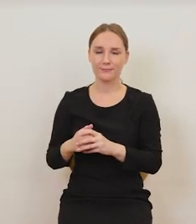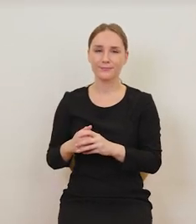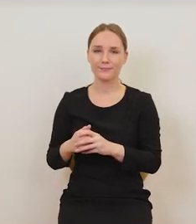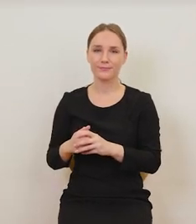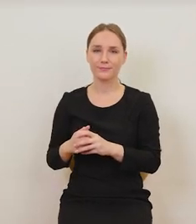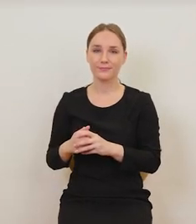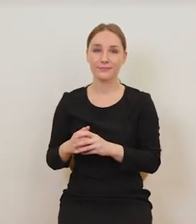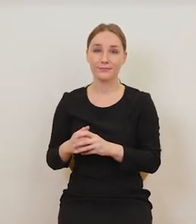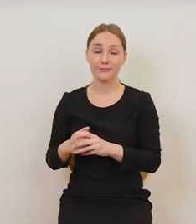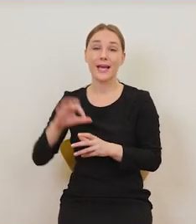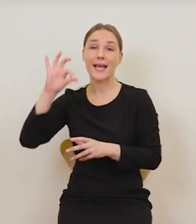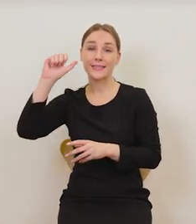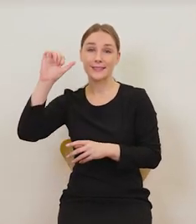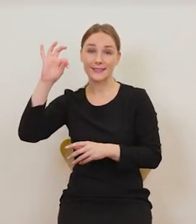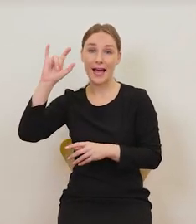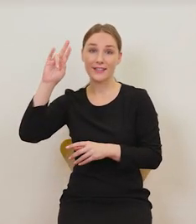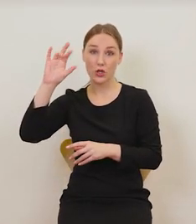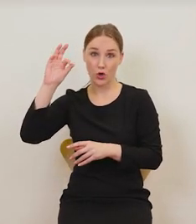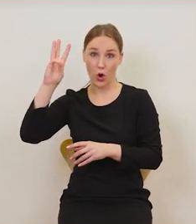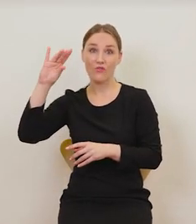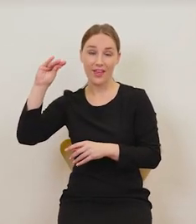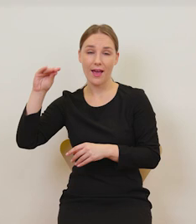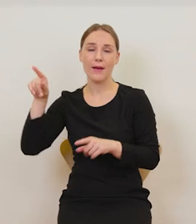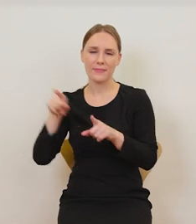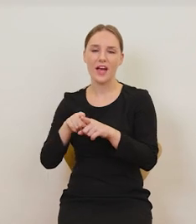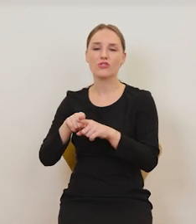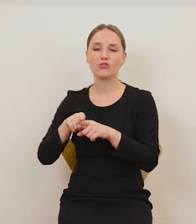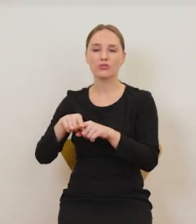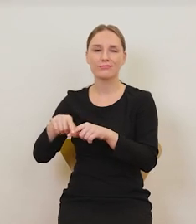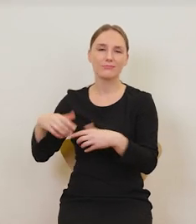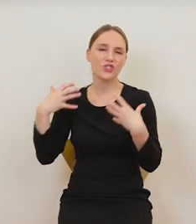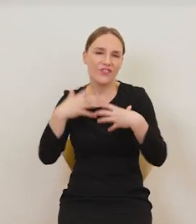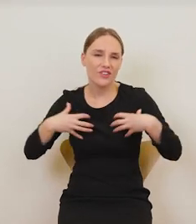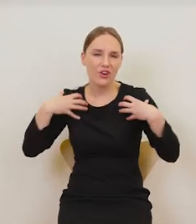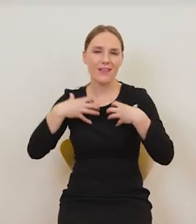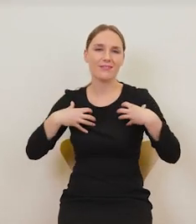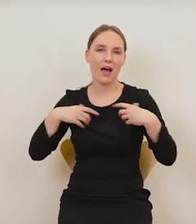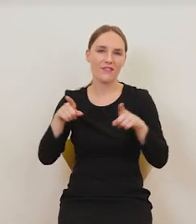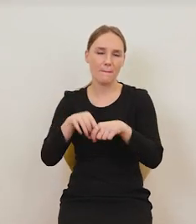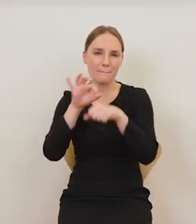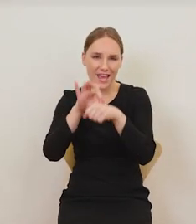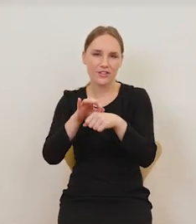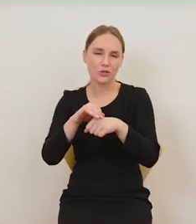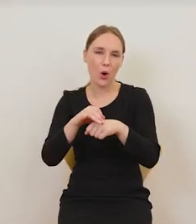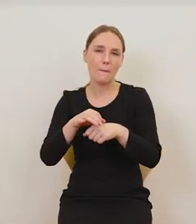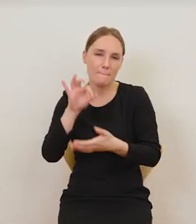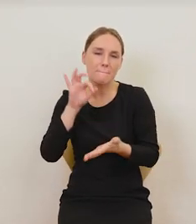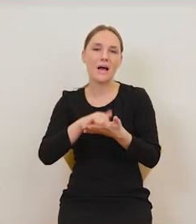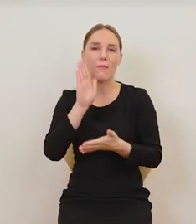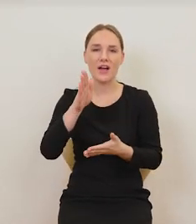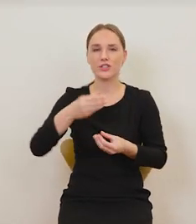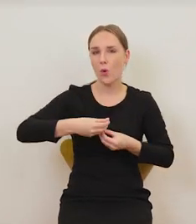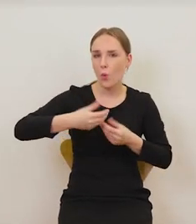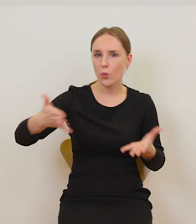satyrowie również, ciągną jakieś fragmenty zwierząt, pewnie będzie uczta, będą